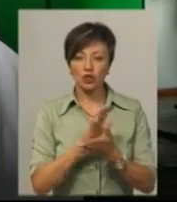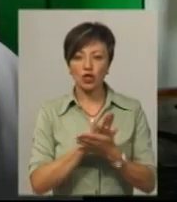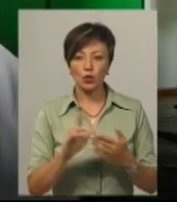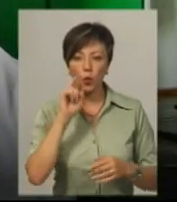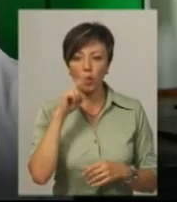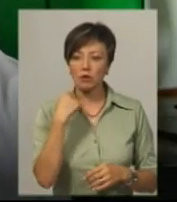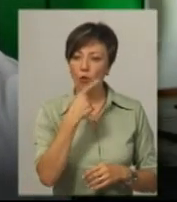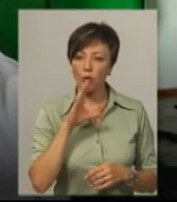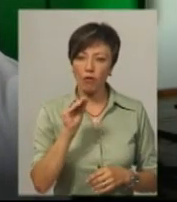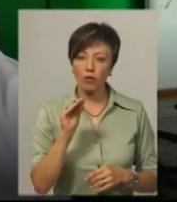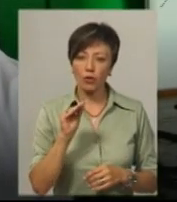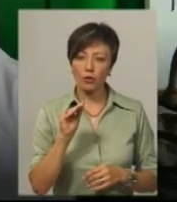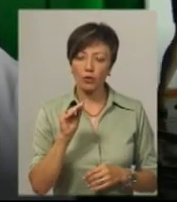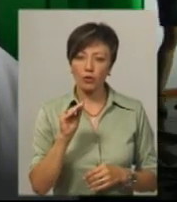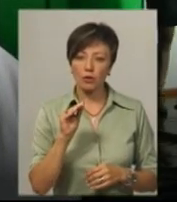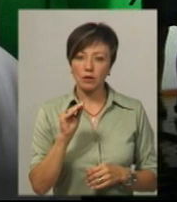українською мовою,